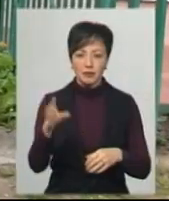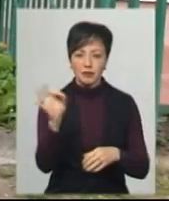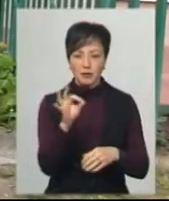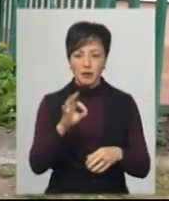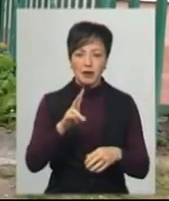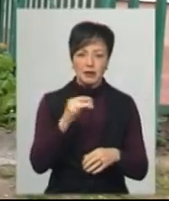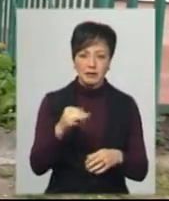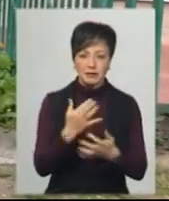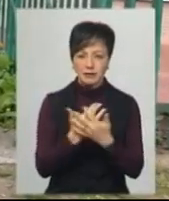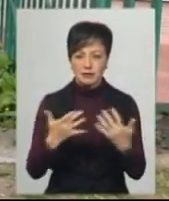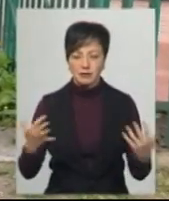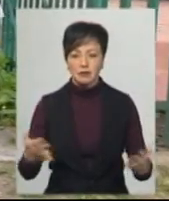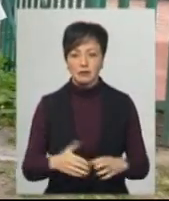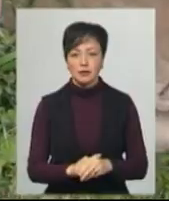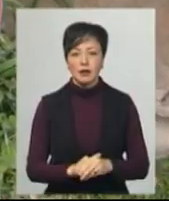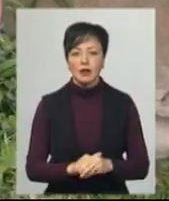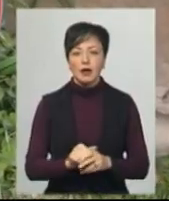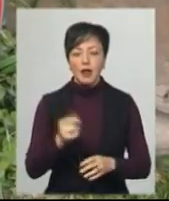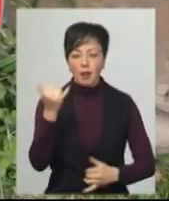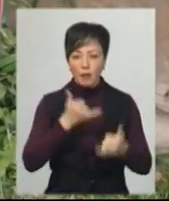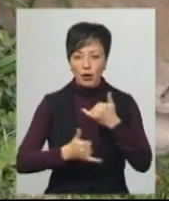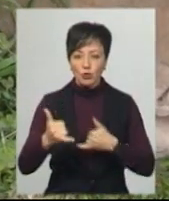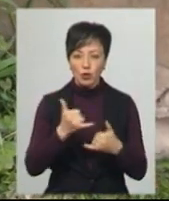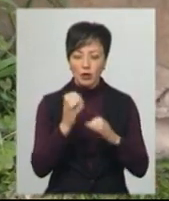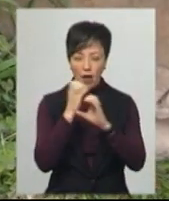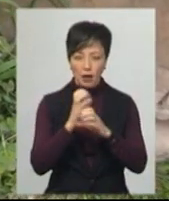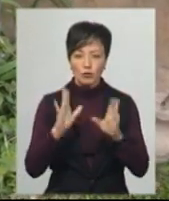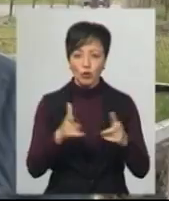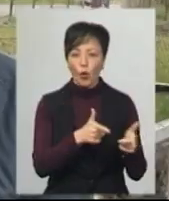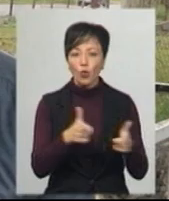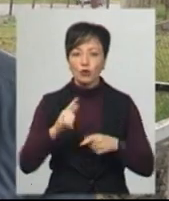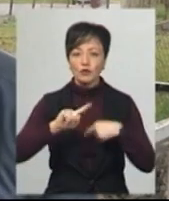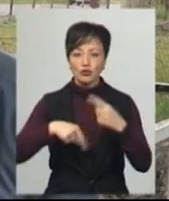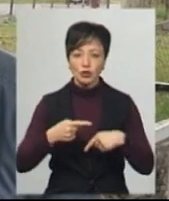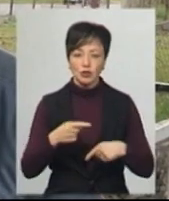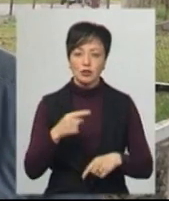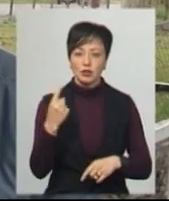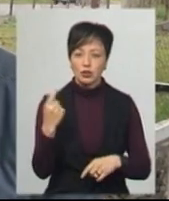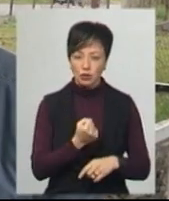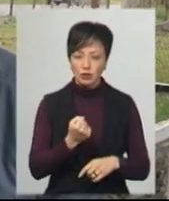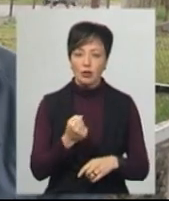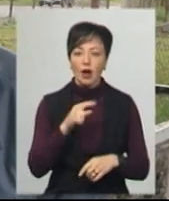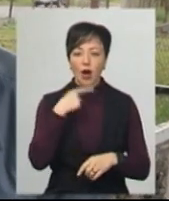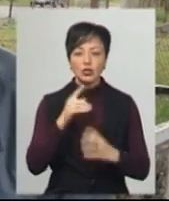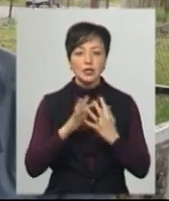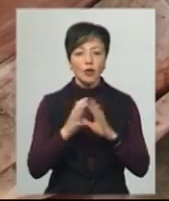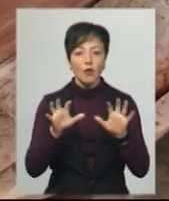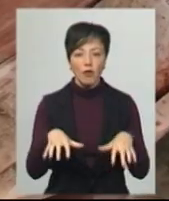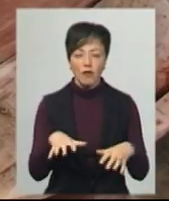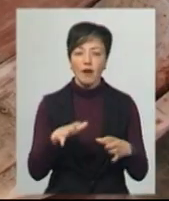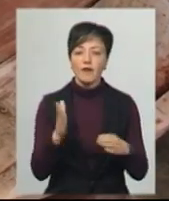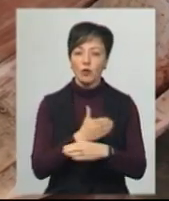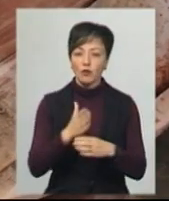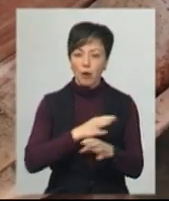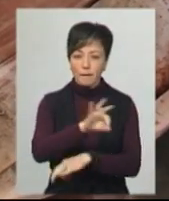гноярок. Лабораторні аналізи води в Шаровещці будуть готові за тиждень, розповідає Леонід Комещук. Сільський голова додає, коштом громади виготовляють проєктно